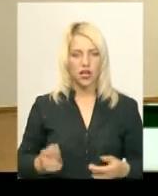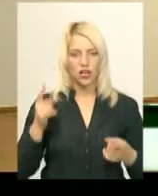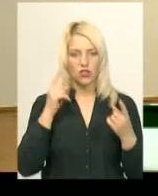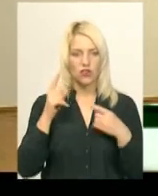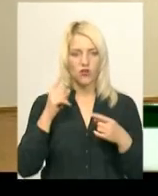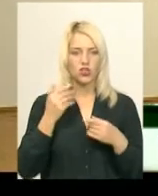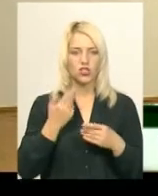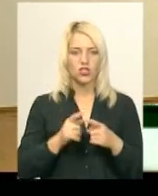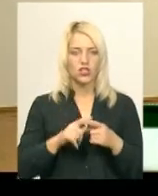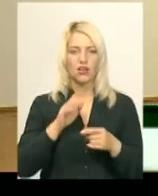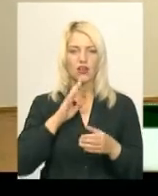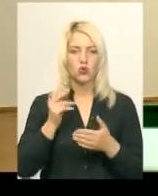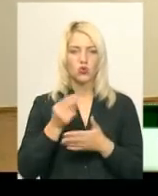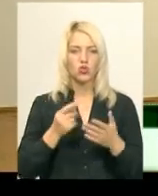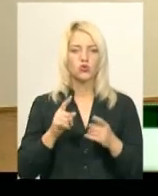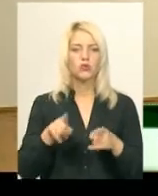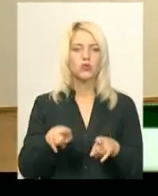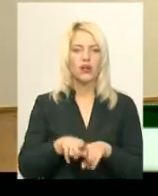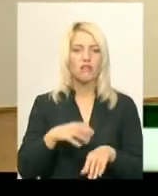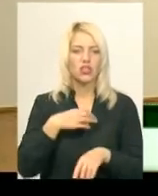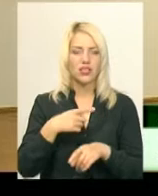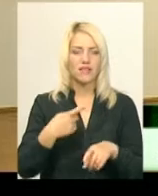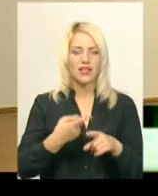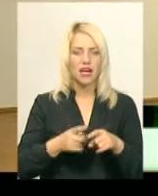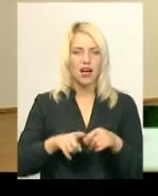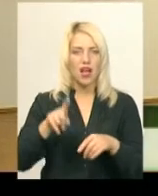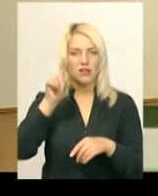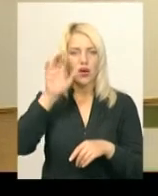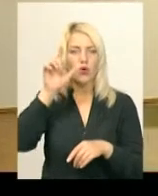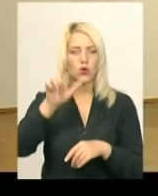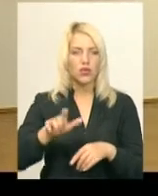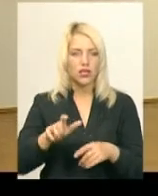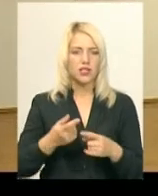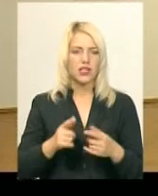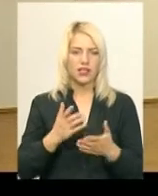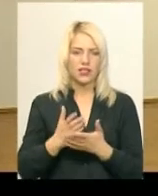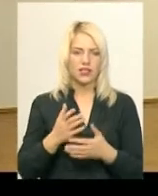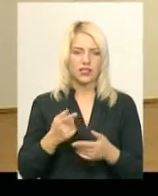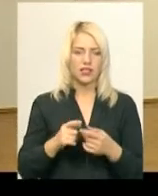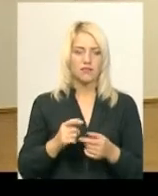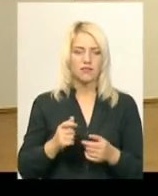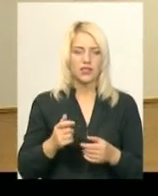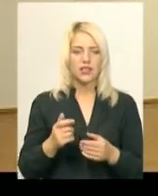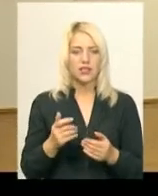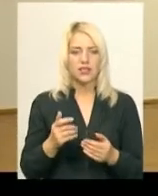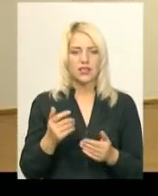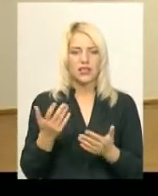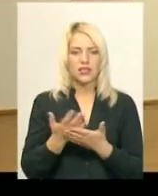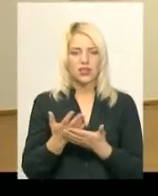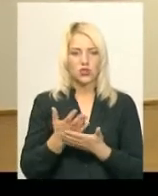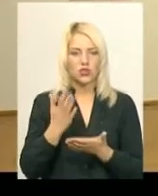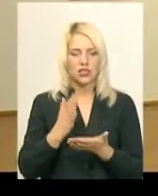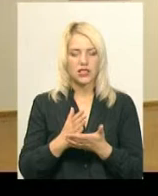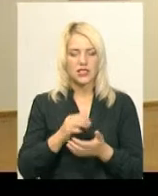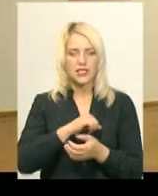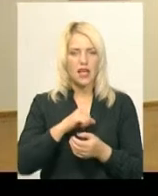насправді ця художниця настільки важлива. І це фільми різного часу. В одному із них є самі